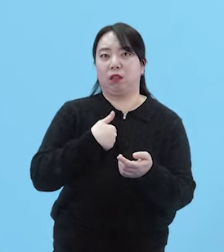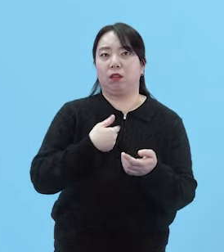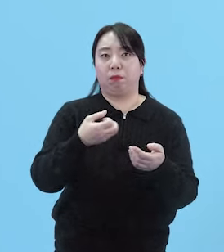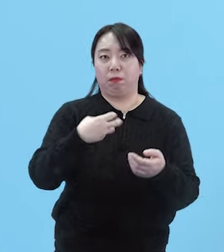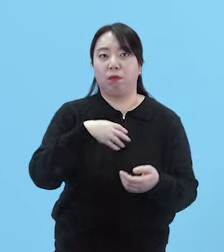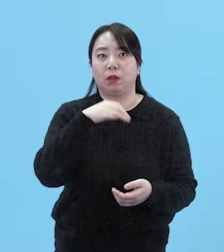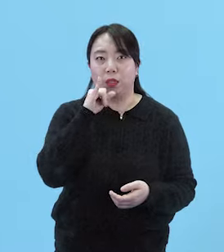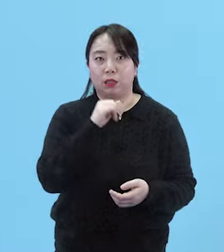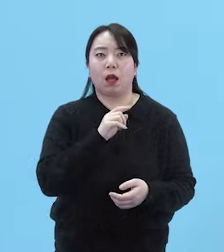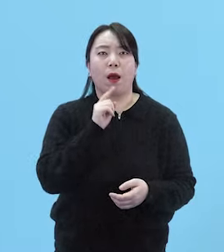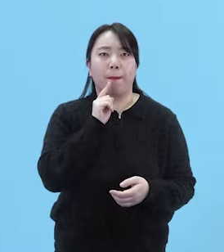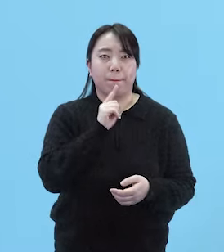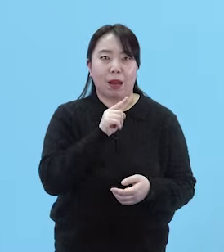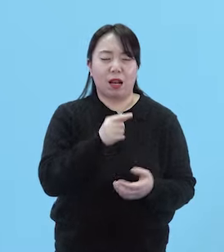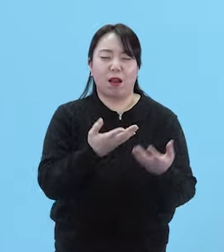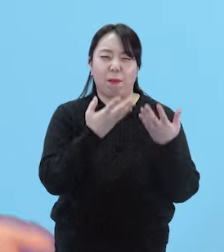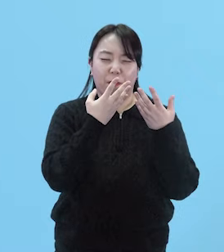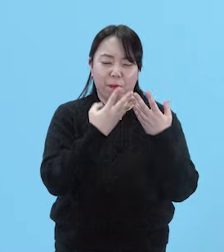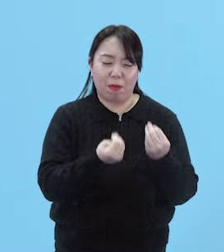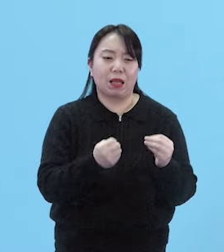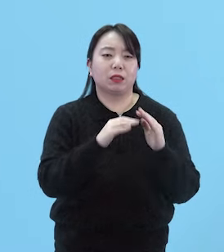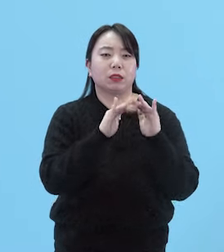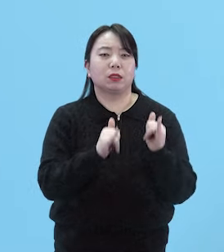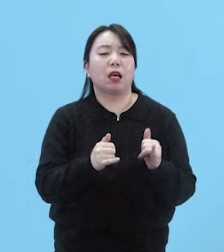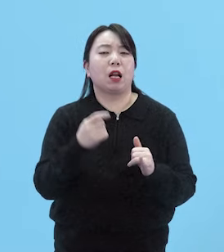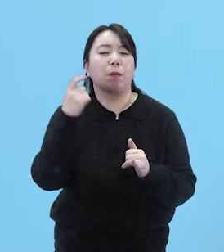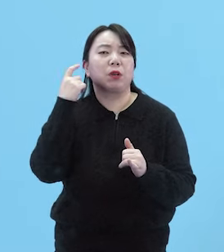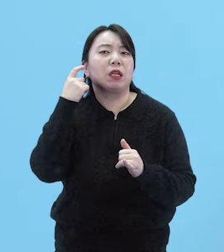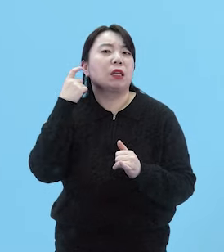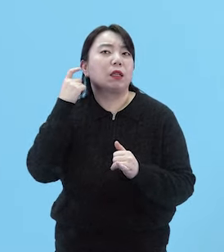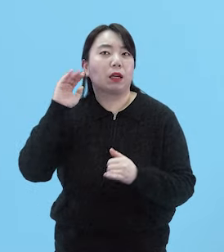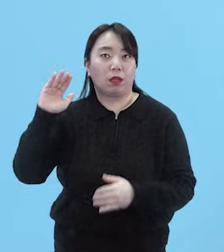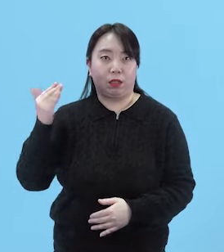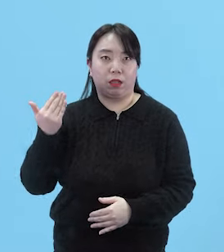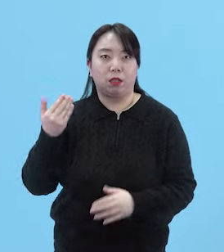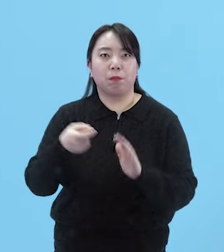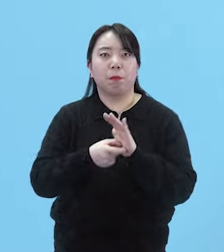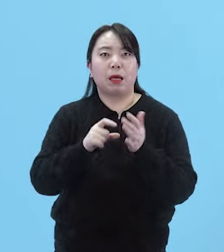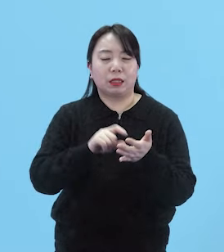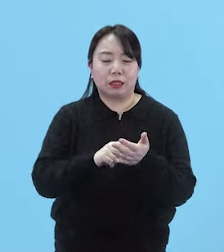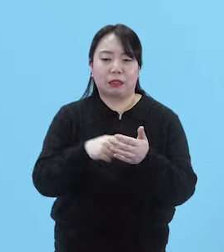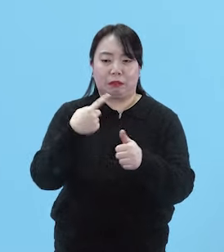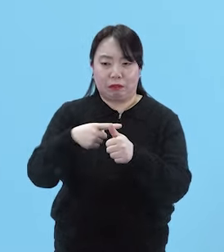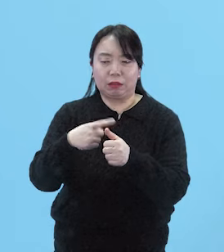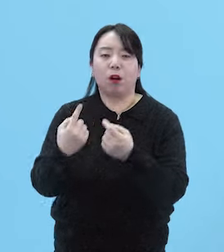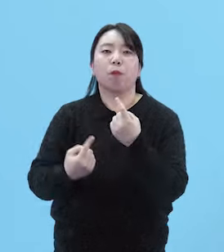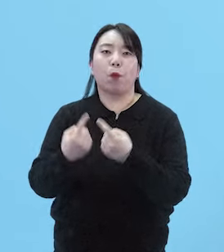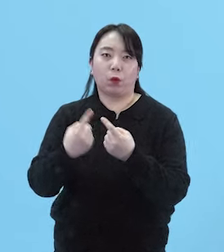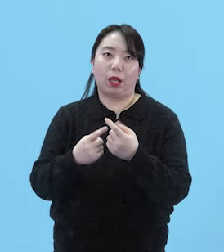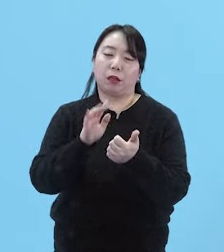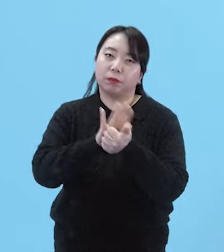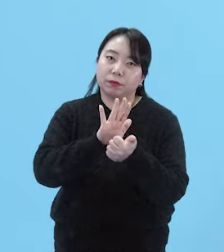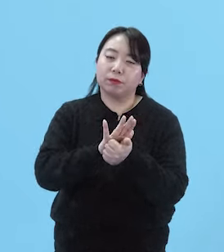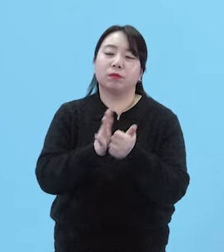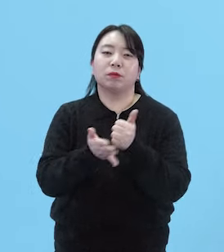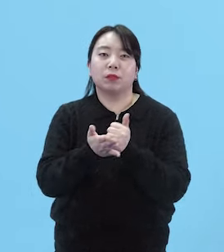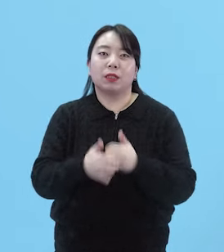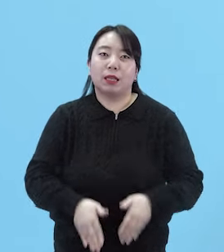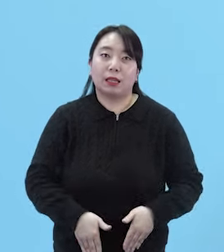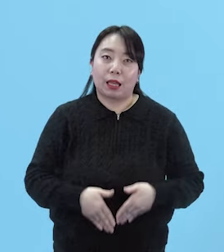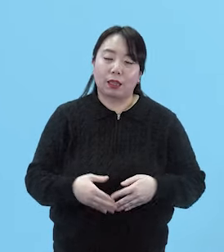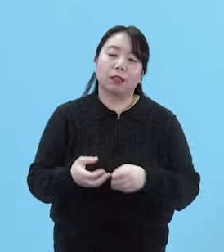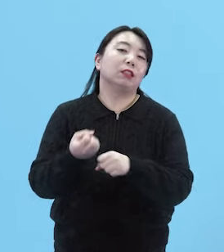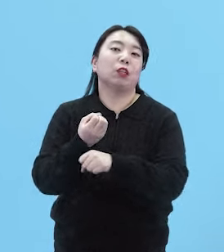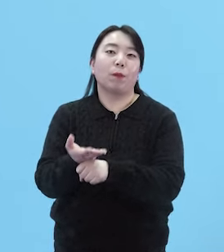말이라는 것은 수많은 사람의 귀에 들어가는 만큼 비난의 말보다는 격려의 말로 따뜻함을 전하는